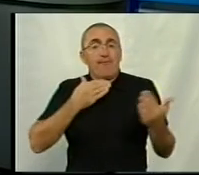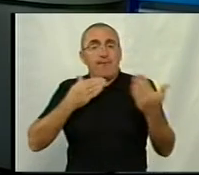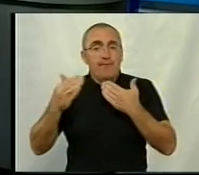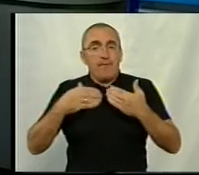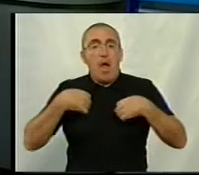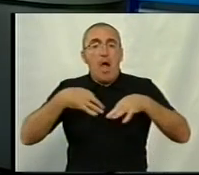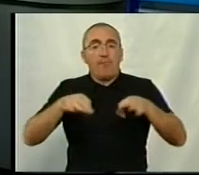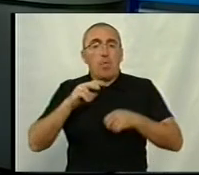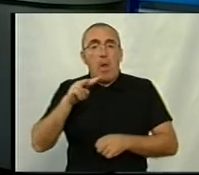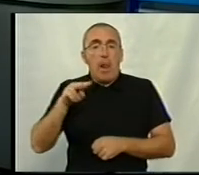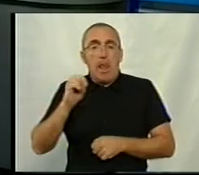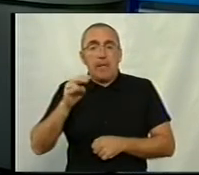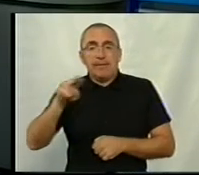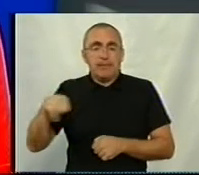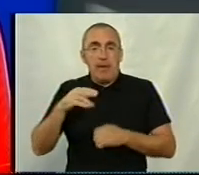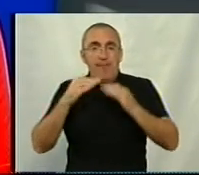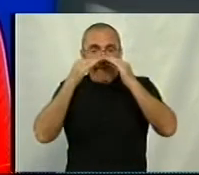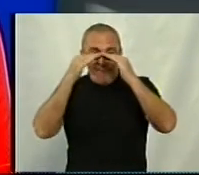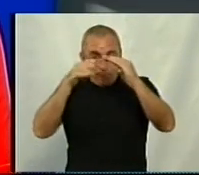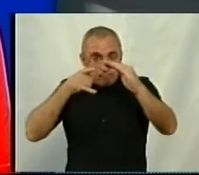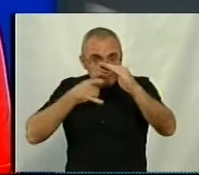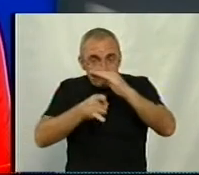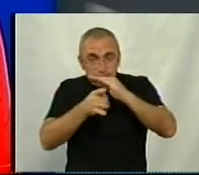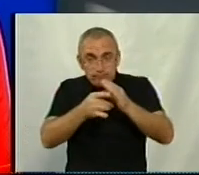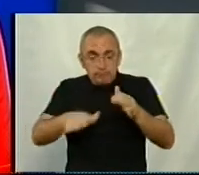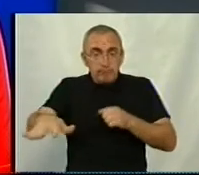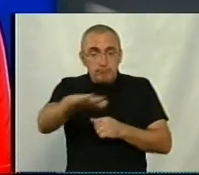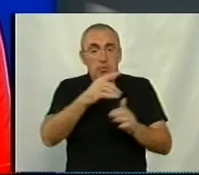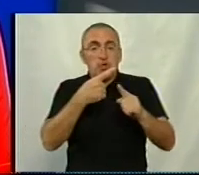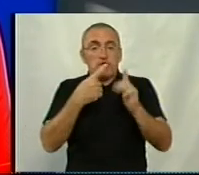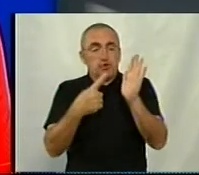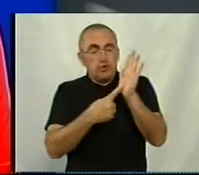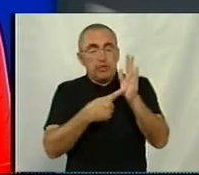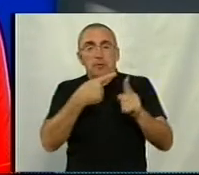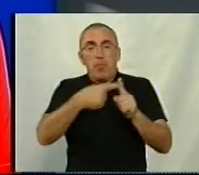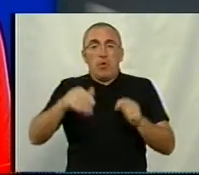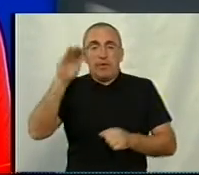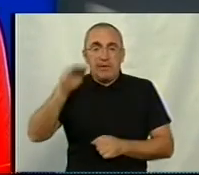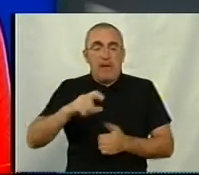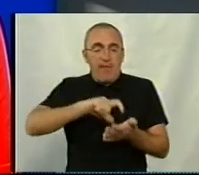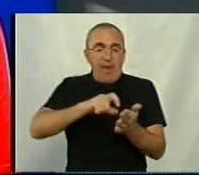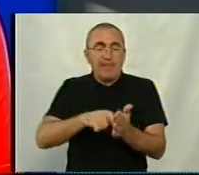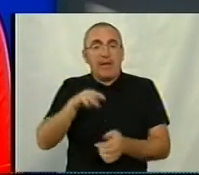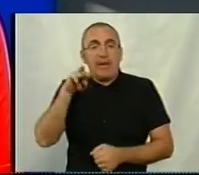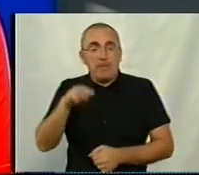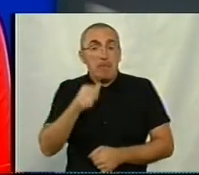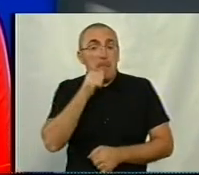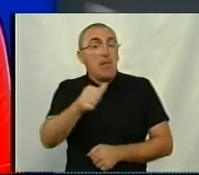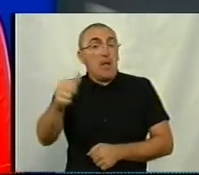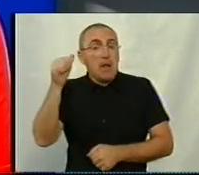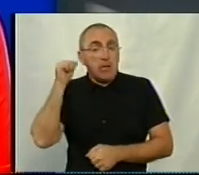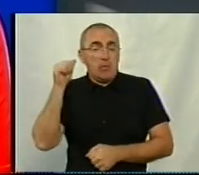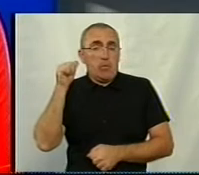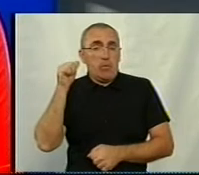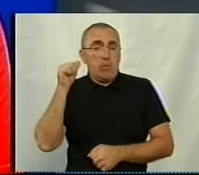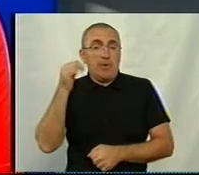«Автоленд», яка проходить в критому залі на площі 6,5 тисяч квадратних метрів. Минулоріч на